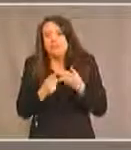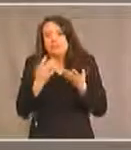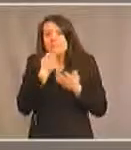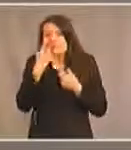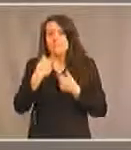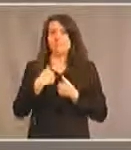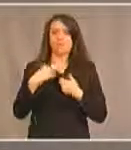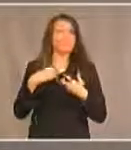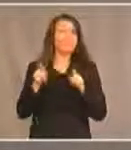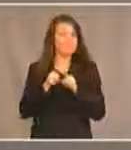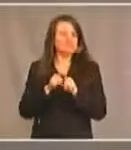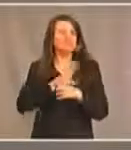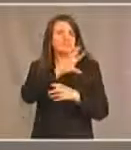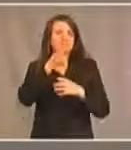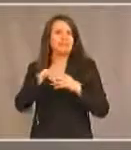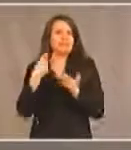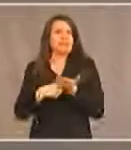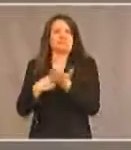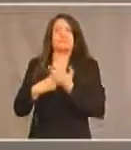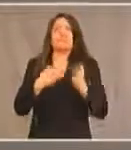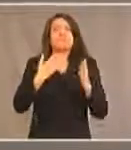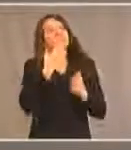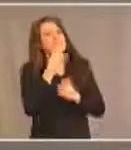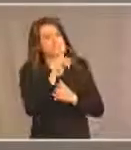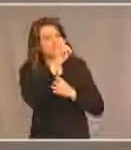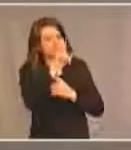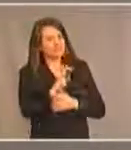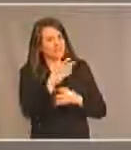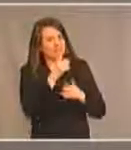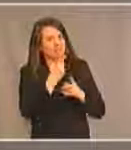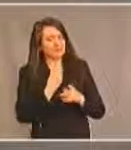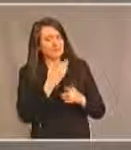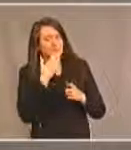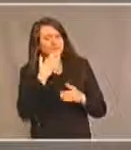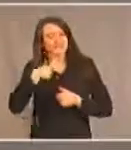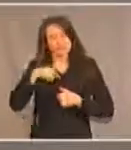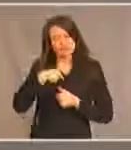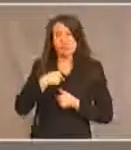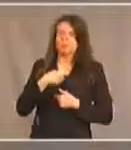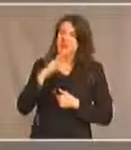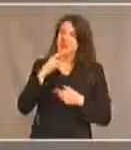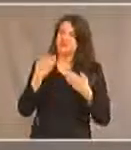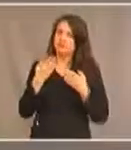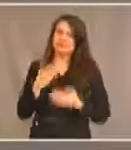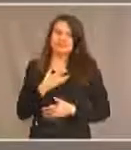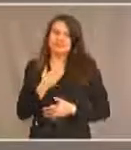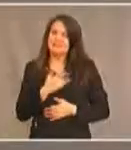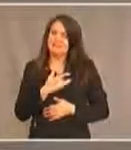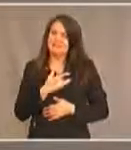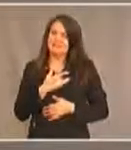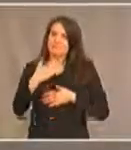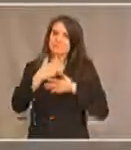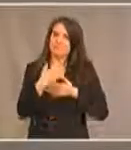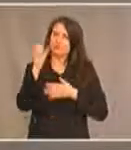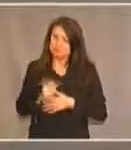s'intègre aussi dans cette discussion. Écoutez, je vous remercie pour cette question et nous y sommes très sensibilisés et cela